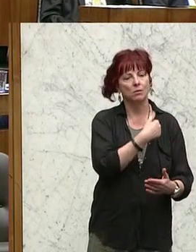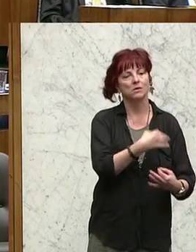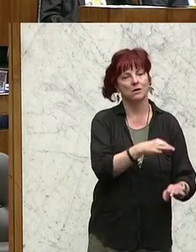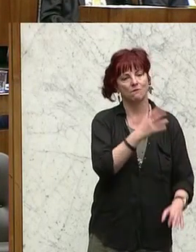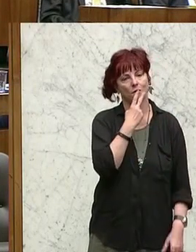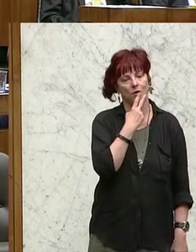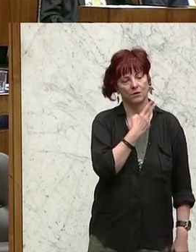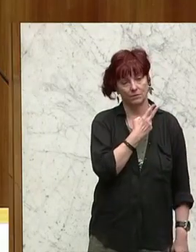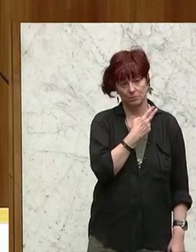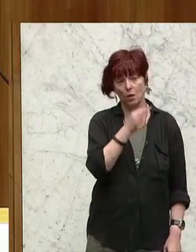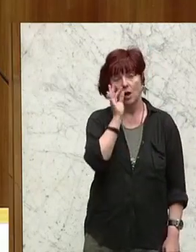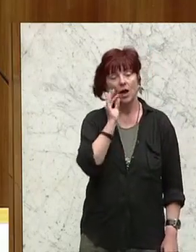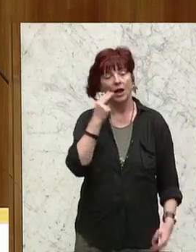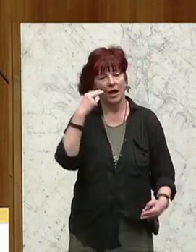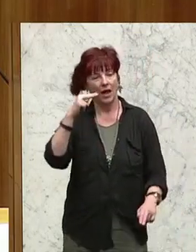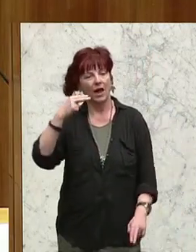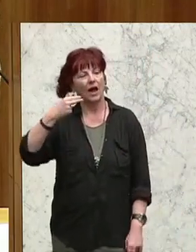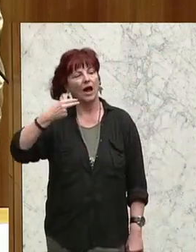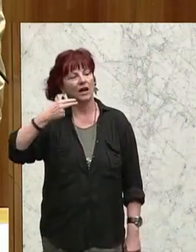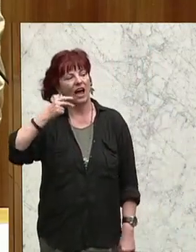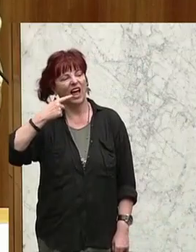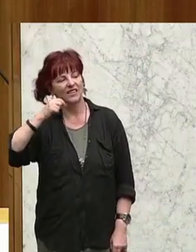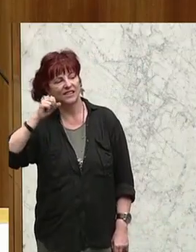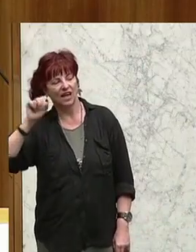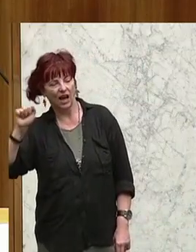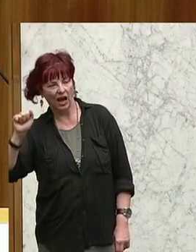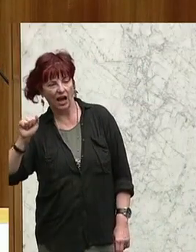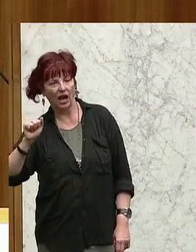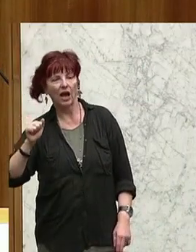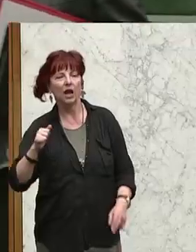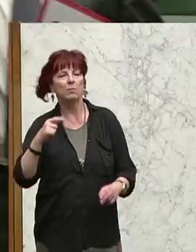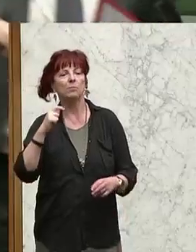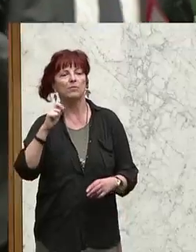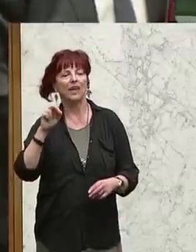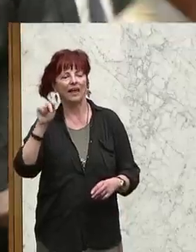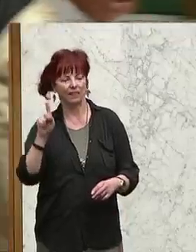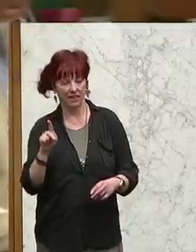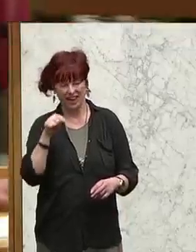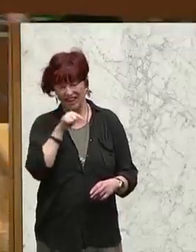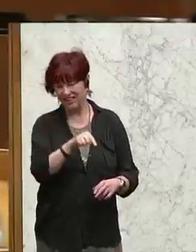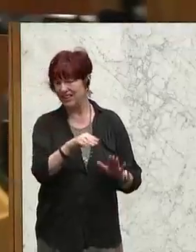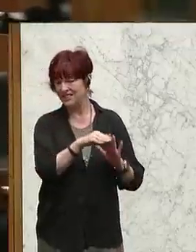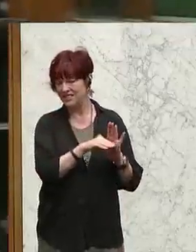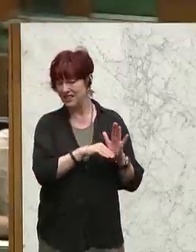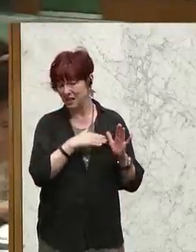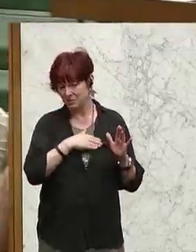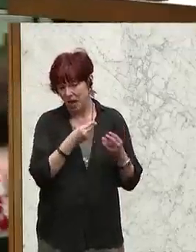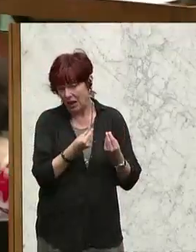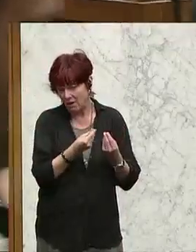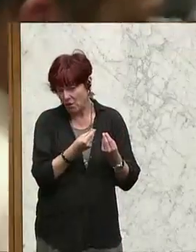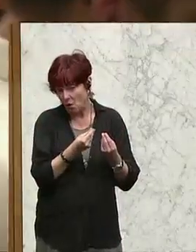Ich persönlich halte dieses Gesetz für paranoid und zutiefst undemokratisch.